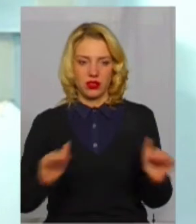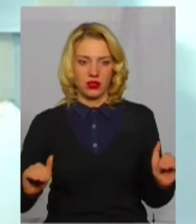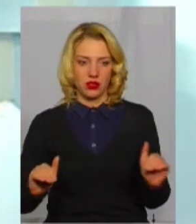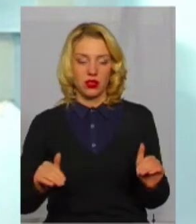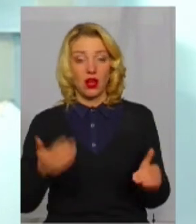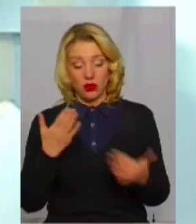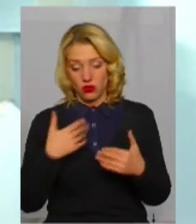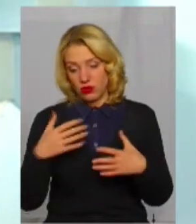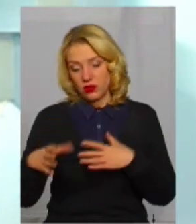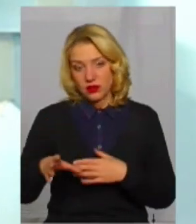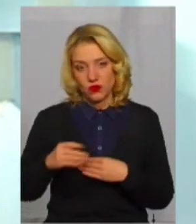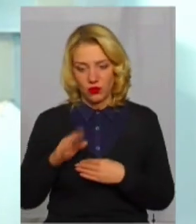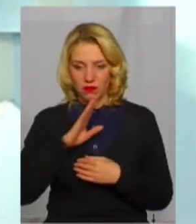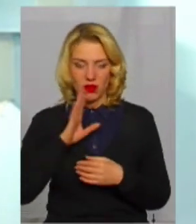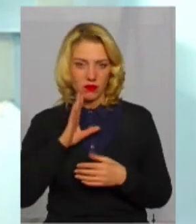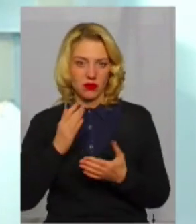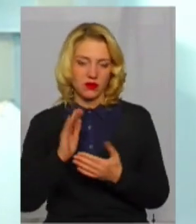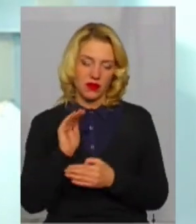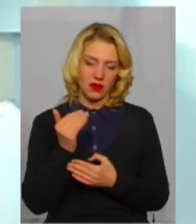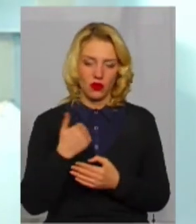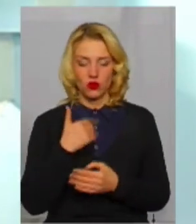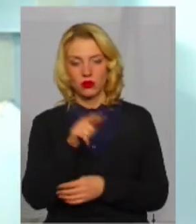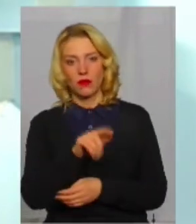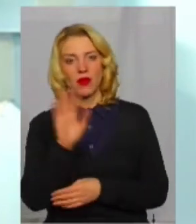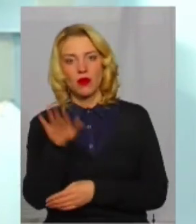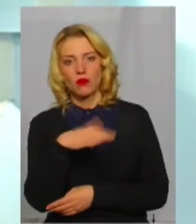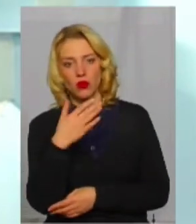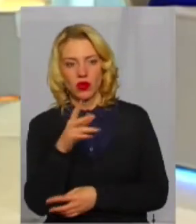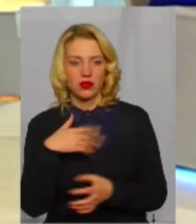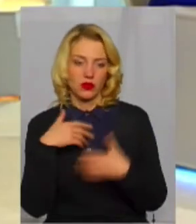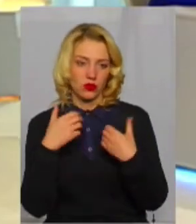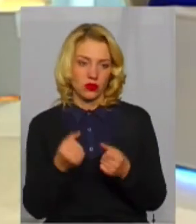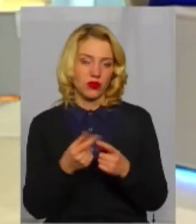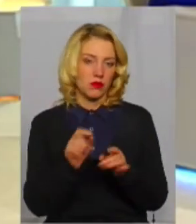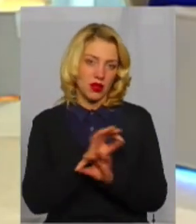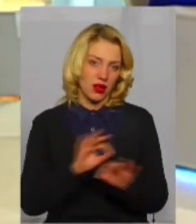хочу своєю дитиною там погуляти, її оздоровити. Прекрасна нагода.